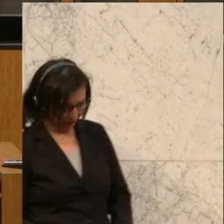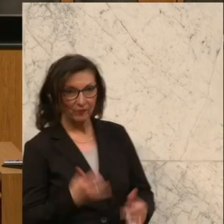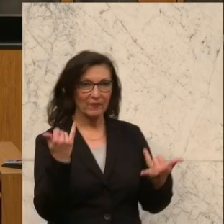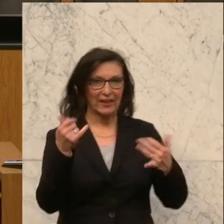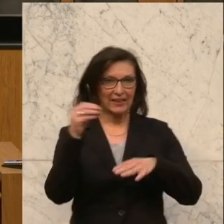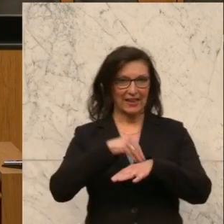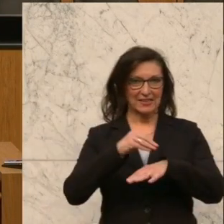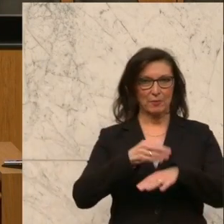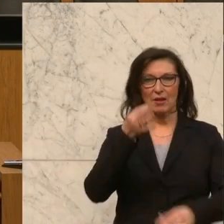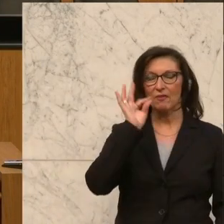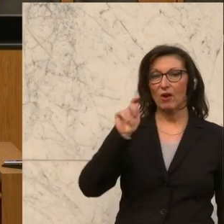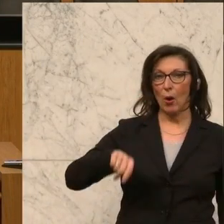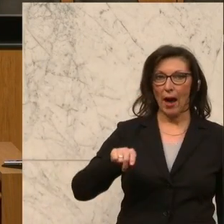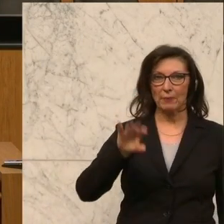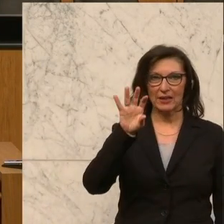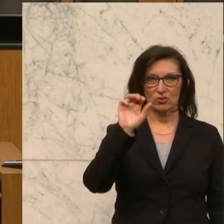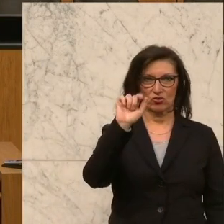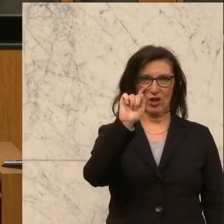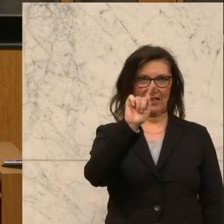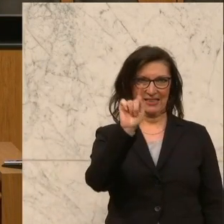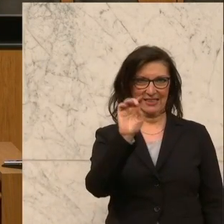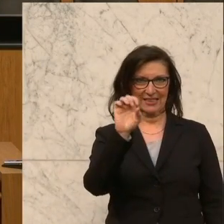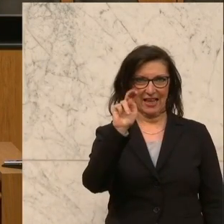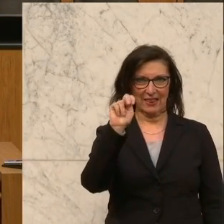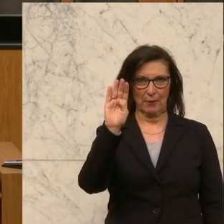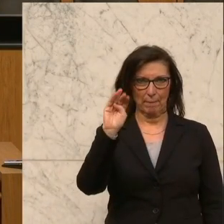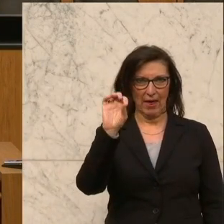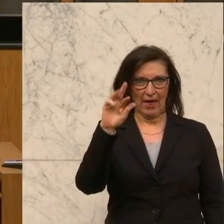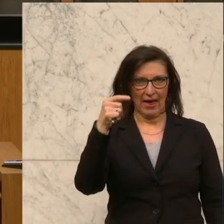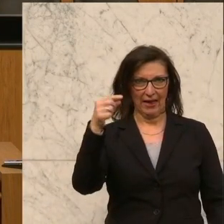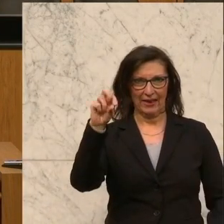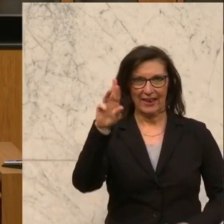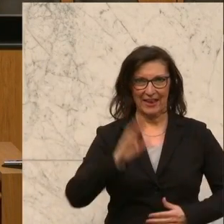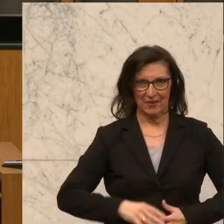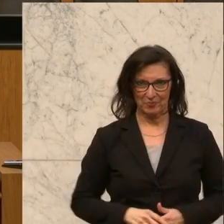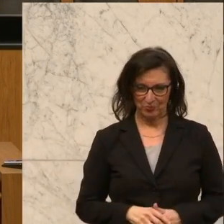Man müsse die Universitäten besser mit Geld ausstatten, fordert Klaus Köchl von der SPÖ. Danke. Danke.